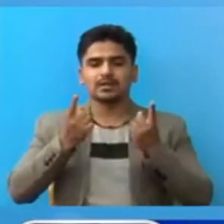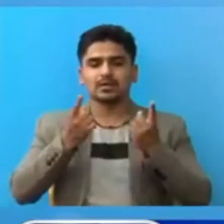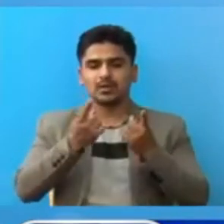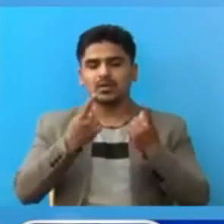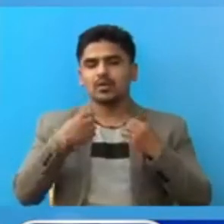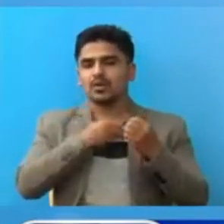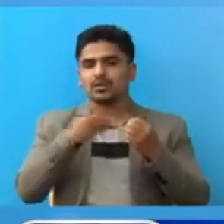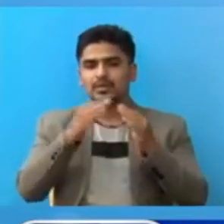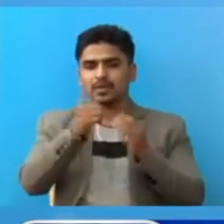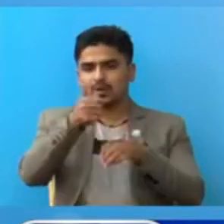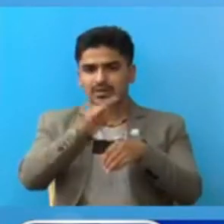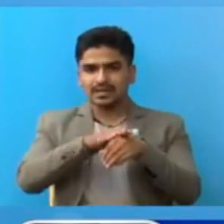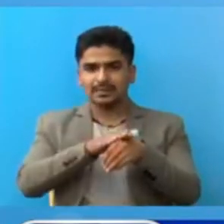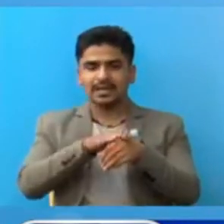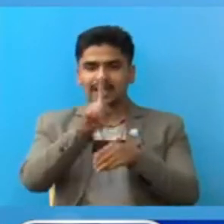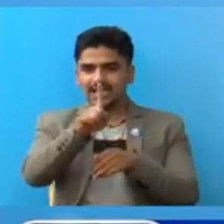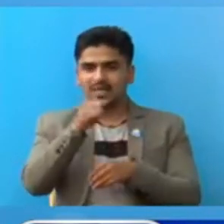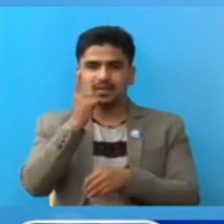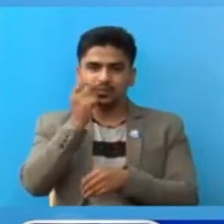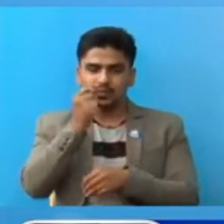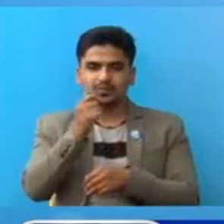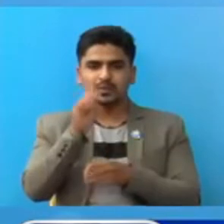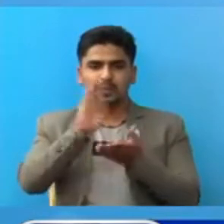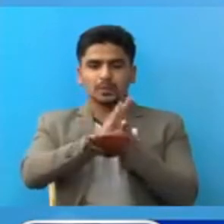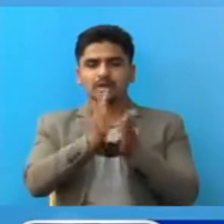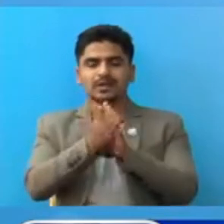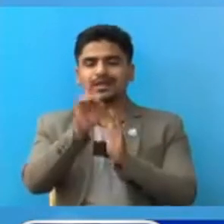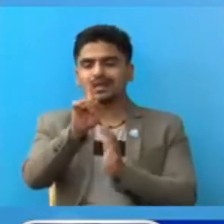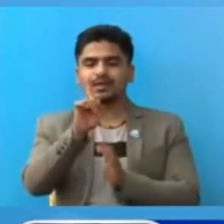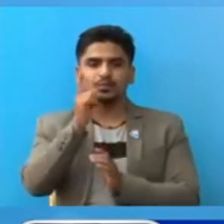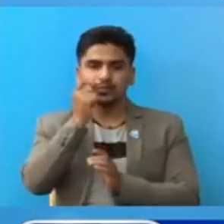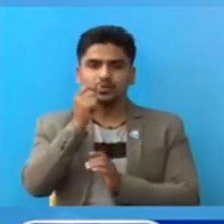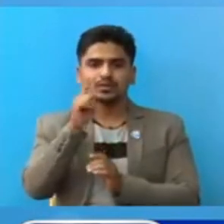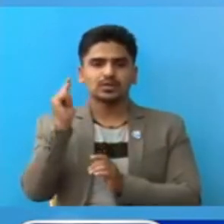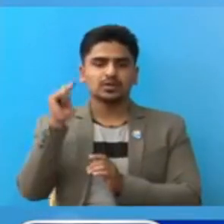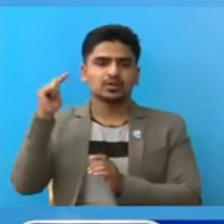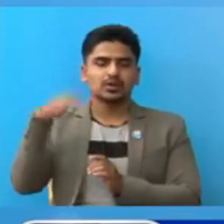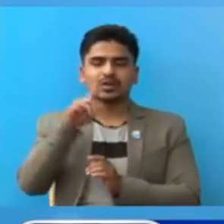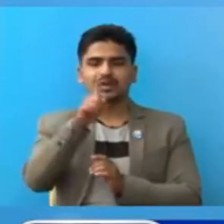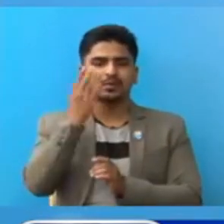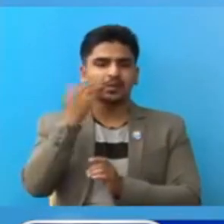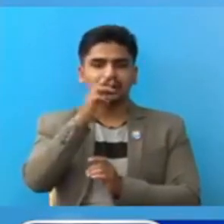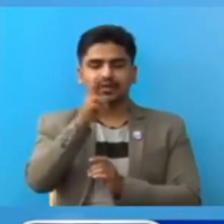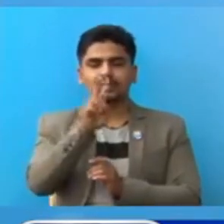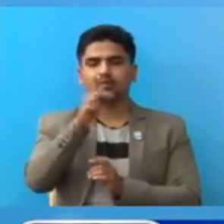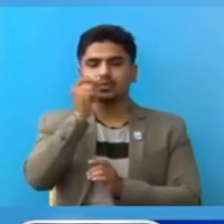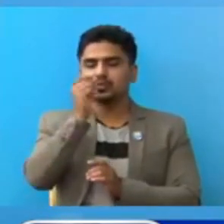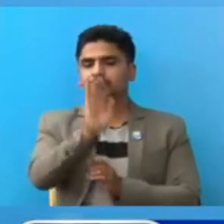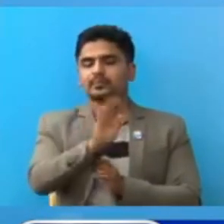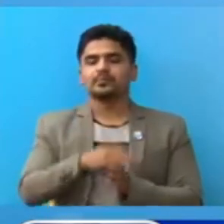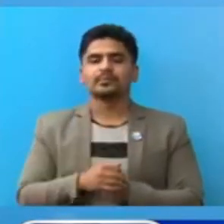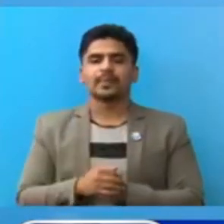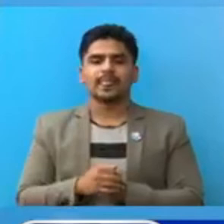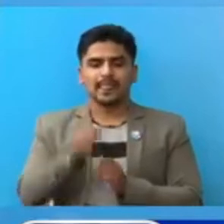अच्छाम का एक पुरूस बैताडी का एक पुरूस कैलाली का एक महिला र दुई पुरूस नोंचा